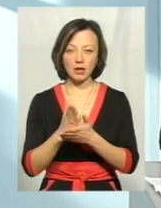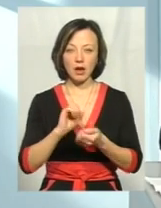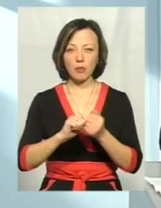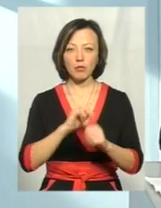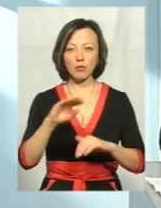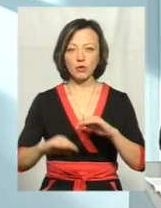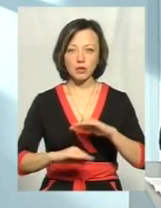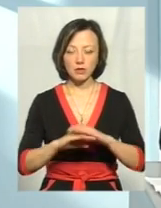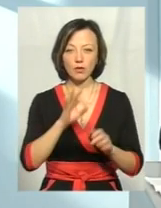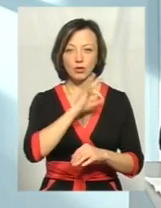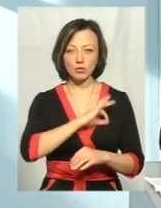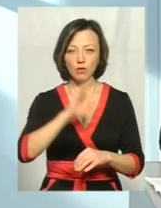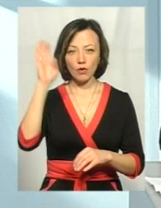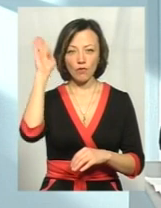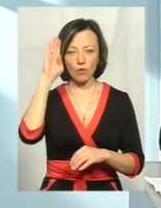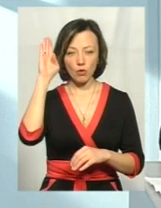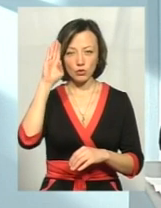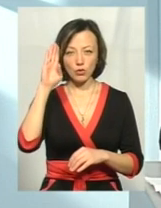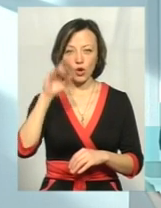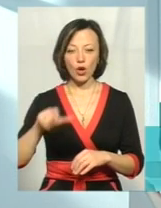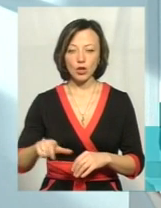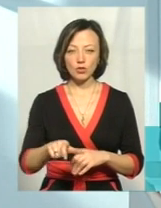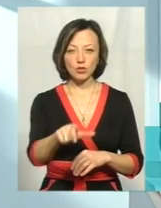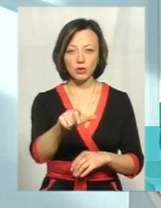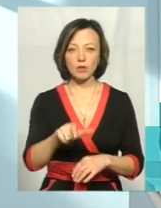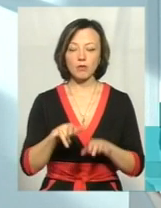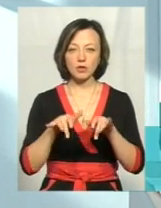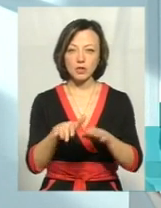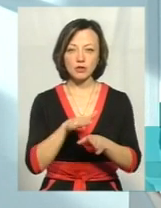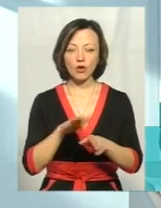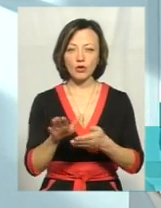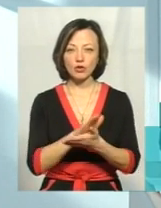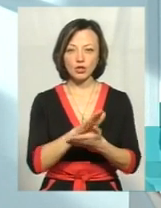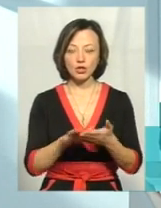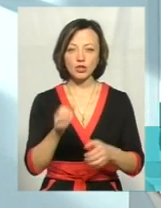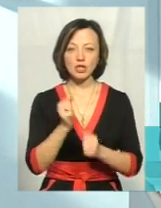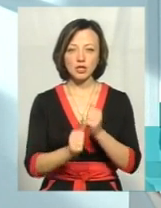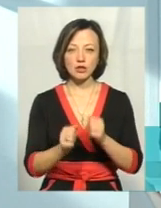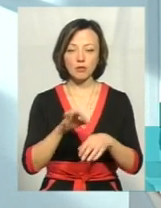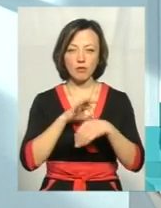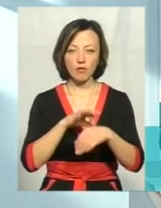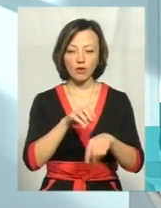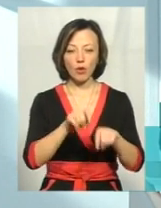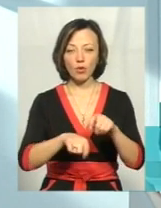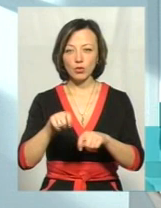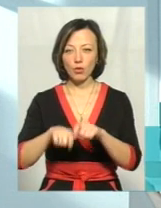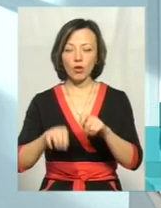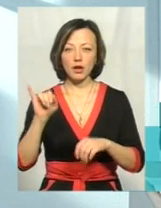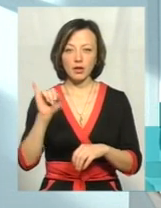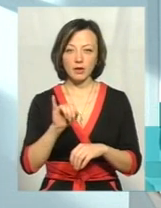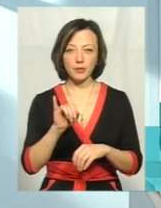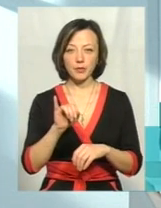-Подільський, використовує воду річкову, там процес очищення, там проводиться частіше контроль. І,